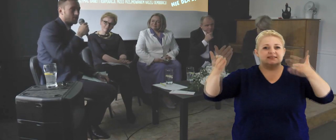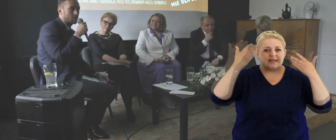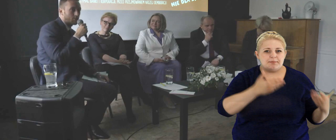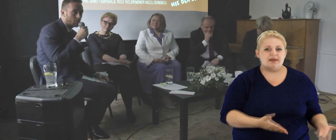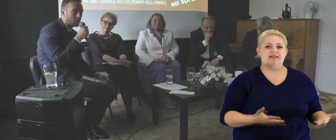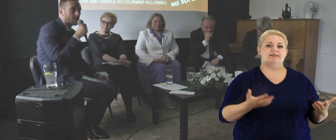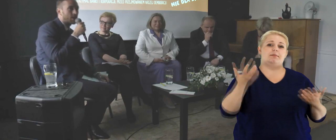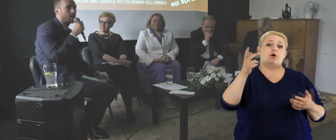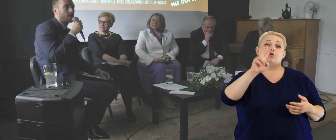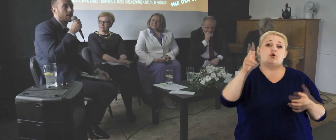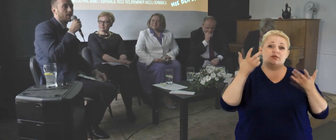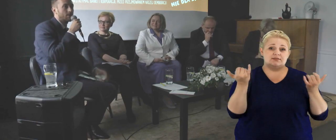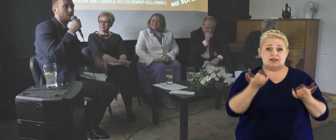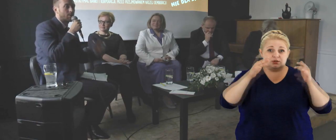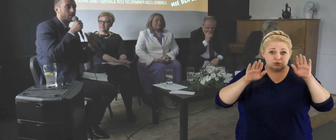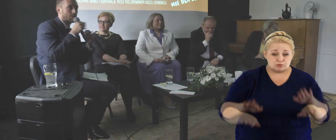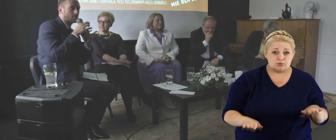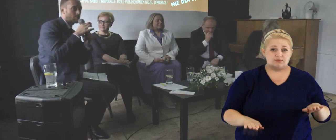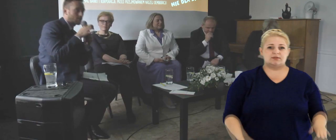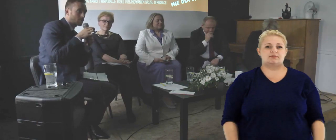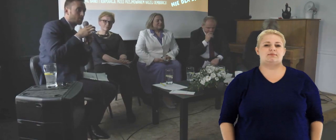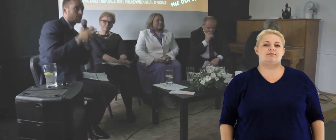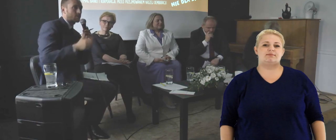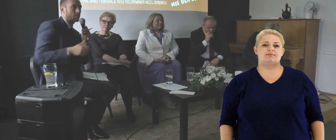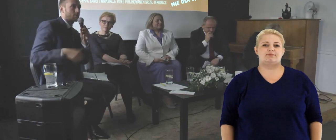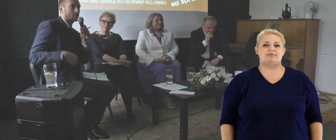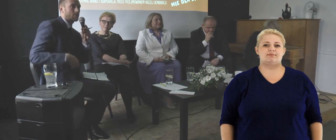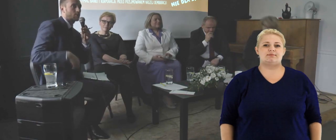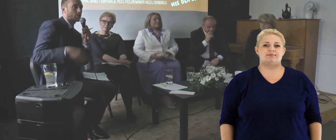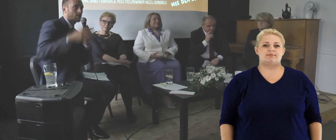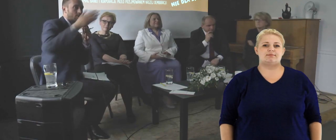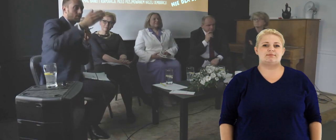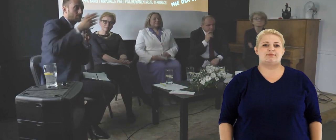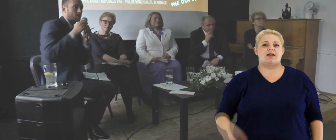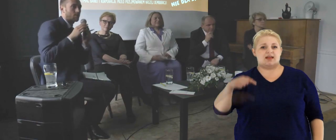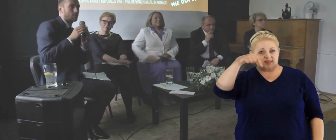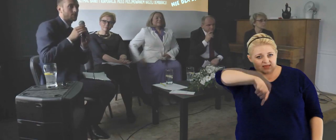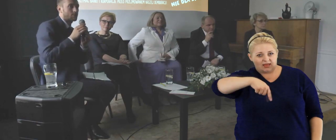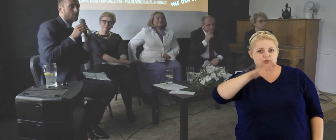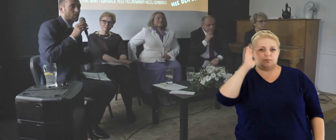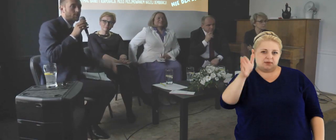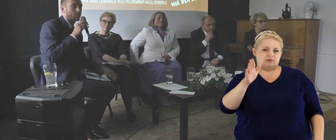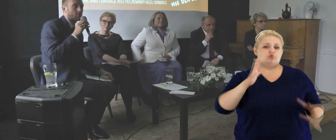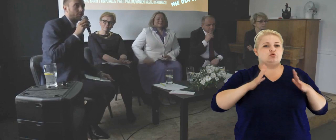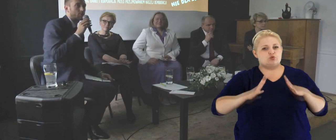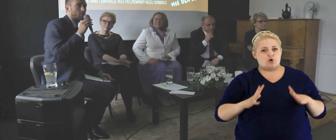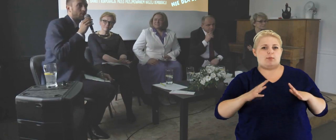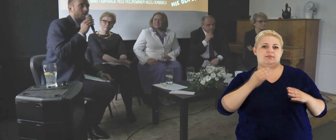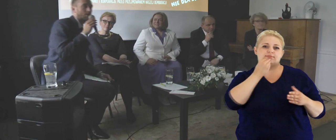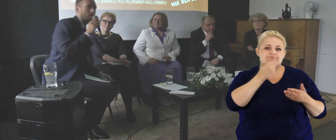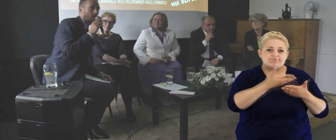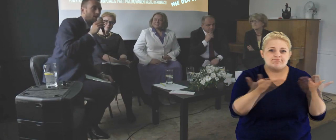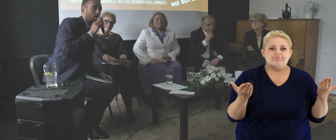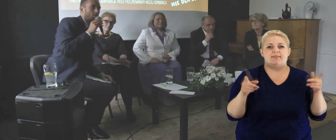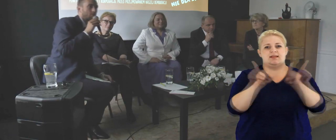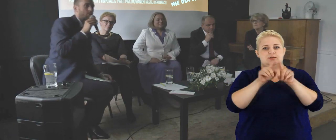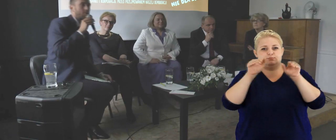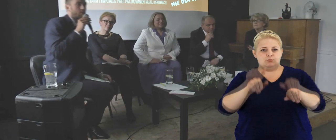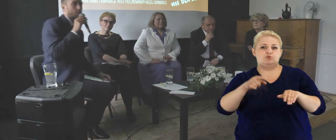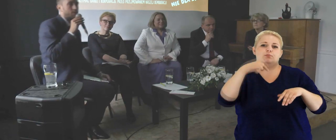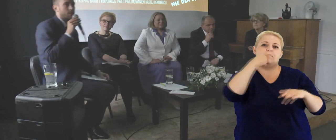dziękuję, zapraszam z tych Państwa, którzy jeszcze chcą z nami zostać, tam na dole będzie skromny poczęstunek i też